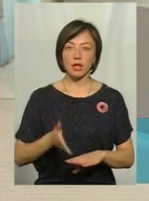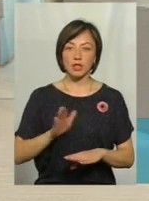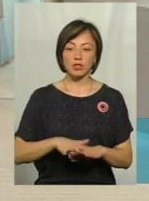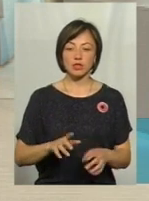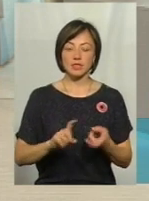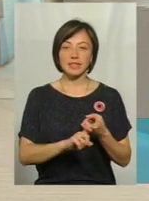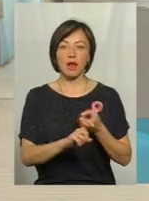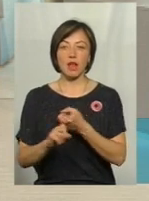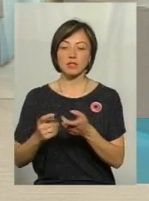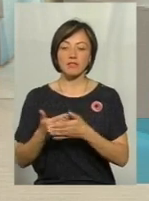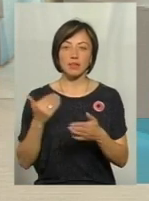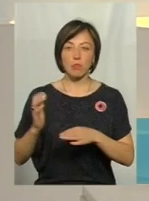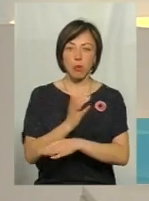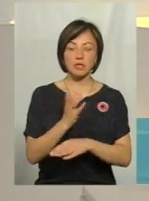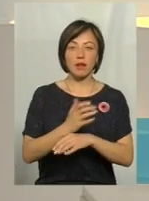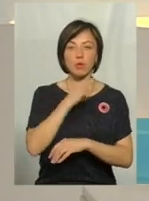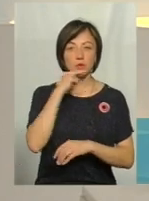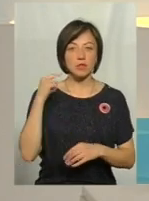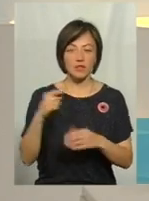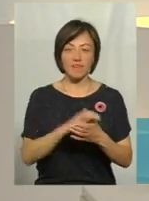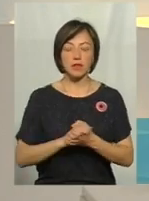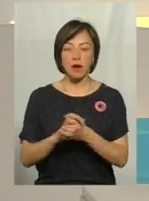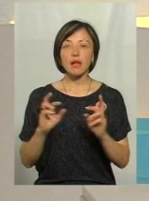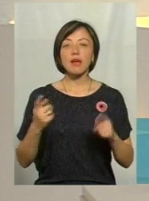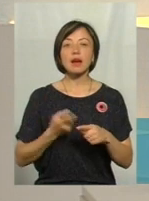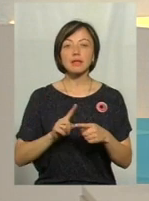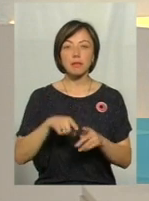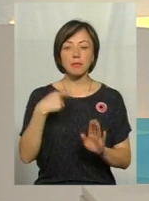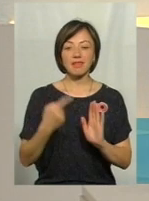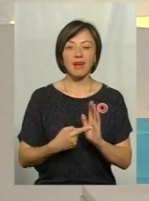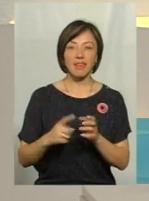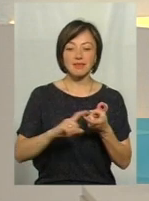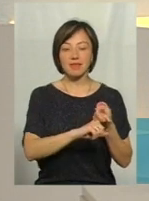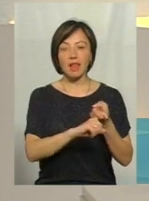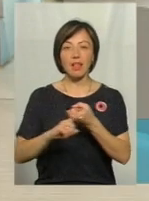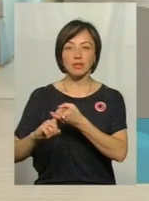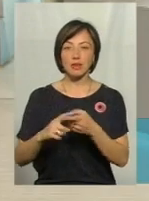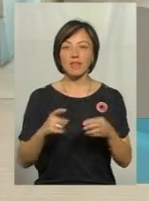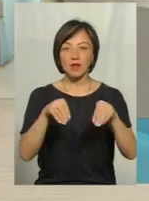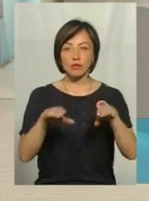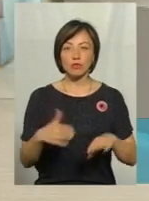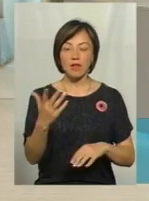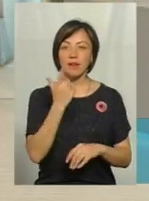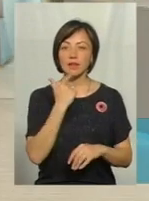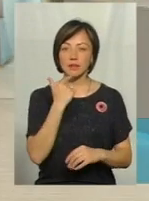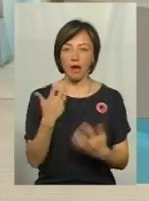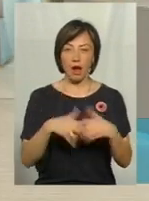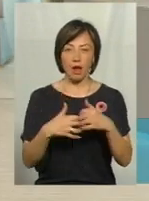залежність від поставок з Російської Федерації. Як це питання залежності, пане Андрію, вирішувалося на Красилівському агрегатному?